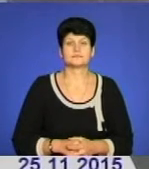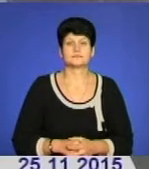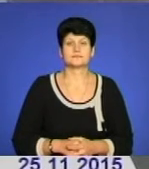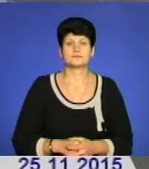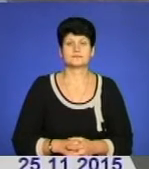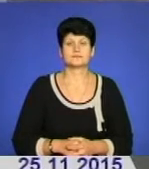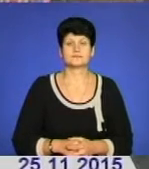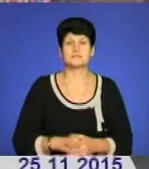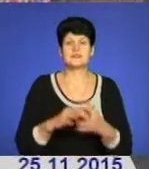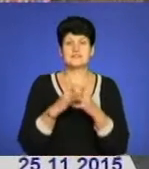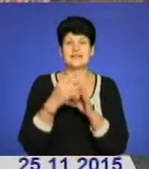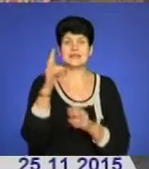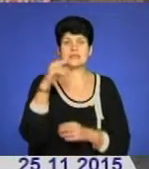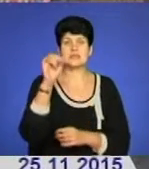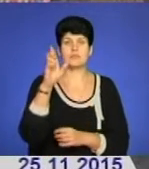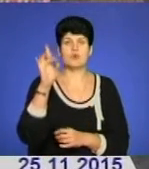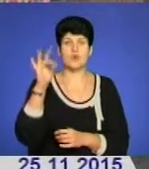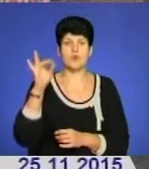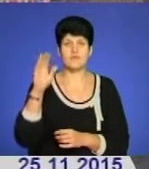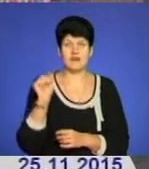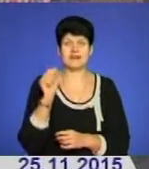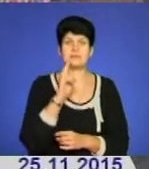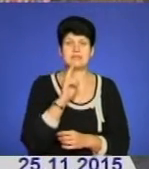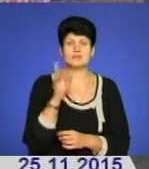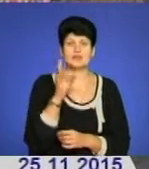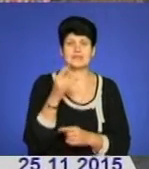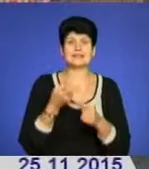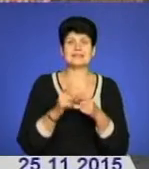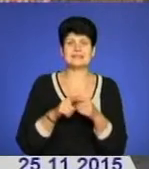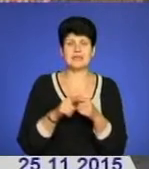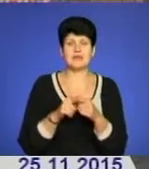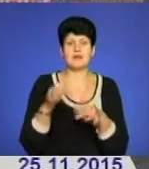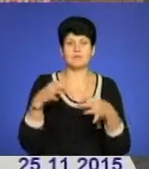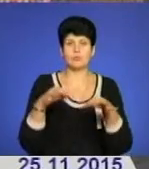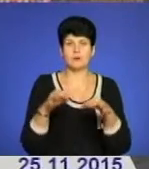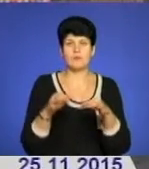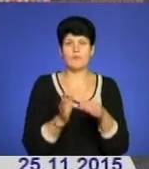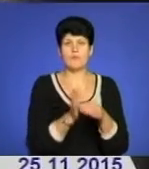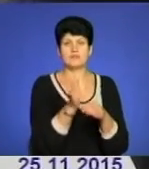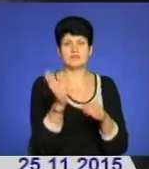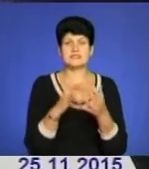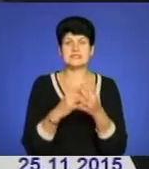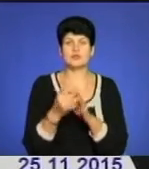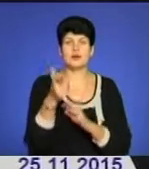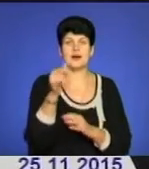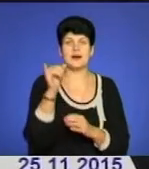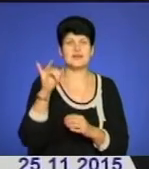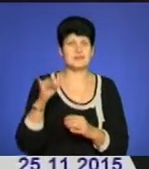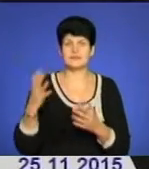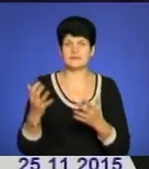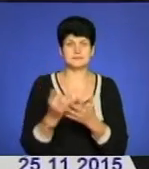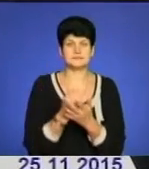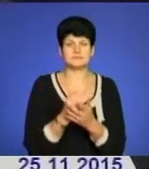В селі Діброво Кременецького району даний автомобіль, повертаючи в село Гаї, не впорався з керуванням і